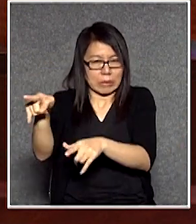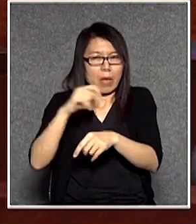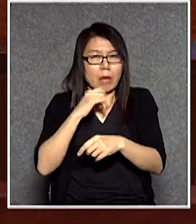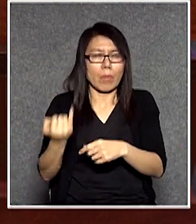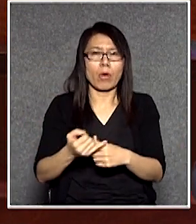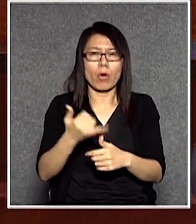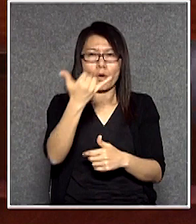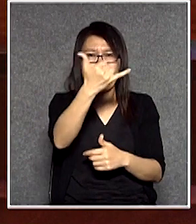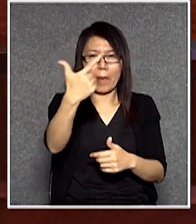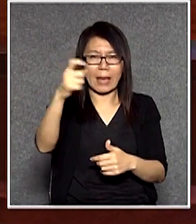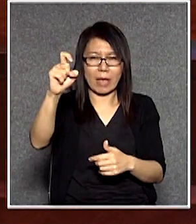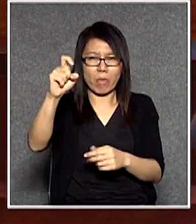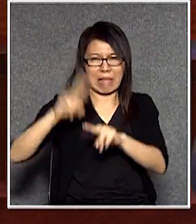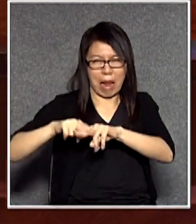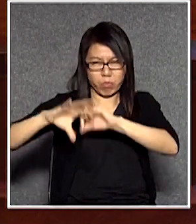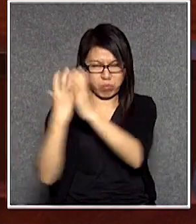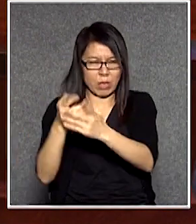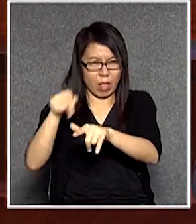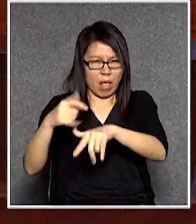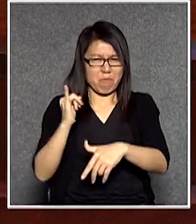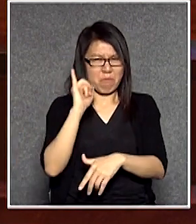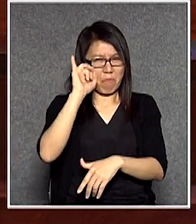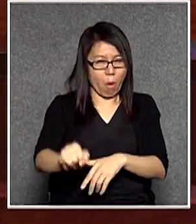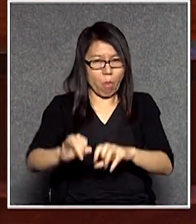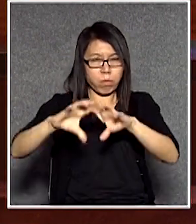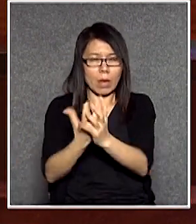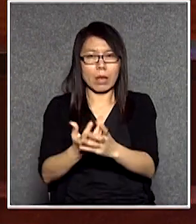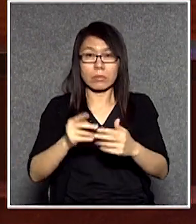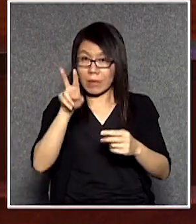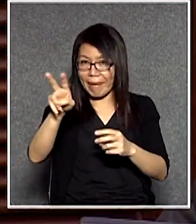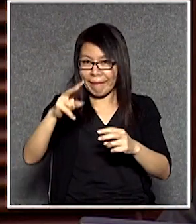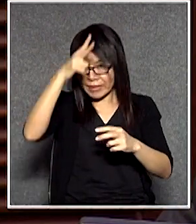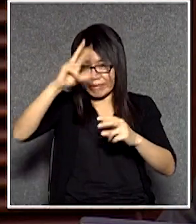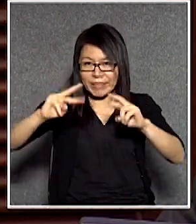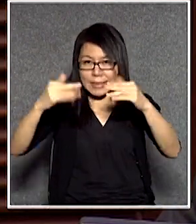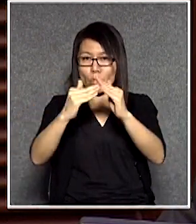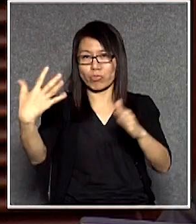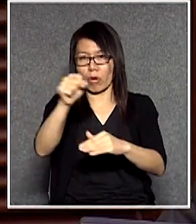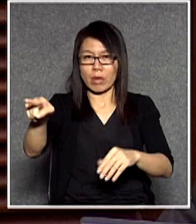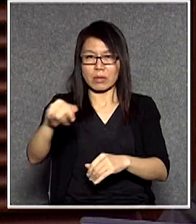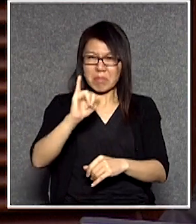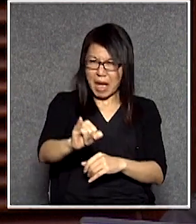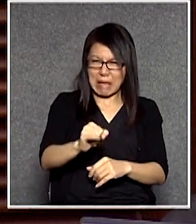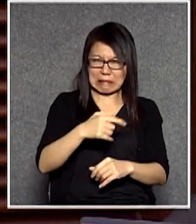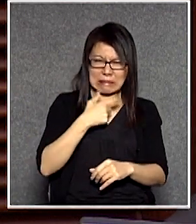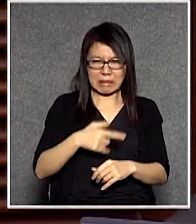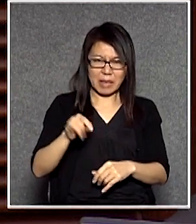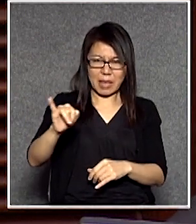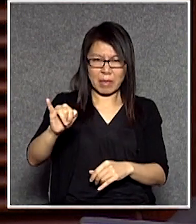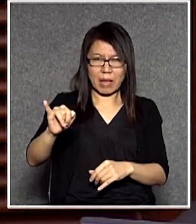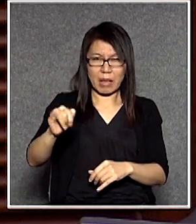八九港共集團是一個極端邪惡的集團你看現在發展局共產坐在那還不邪惡是不是